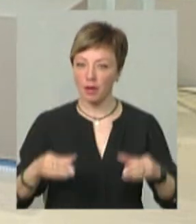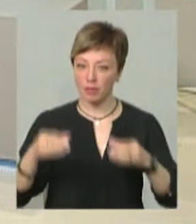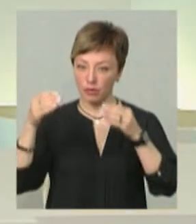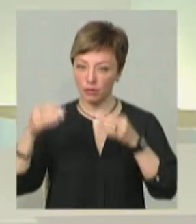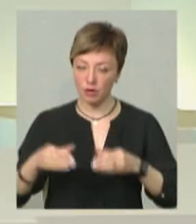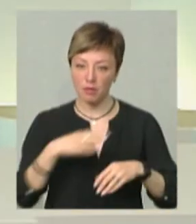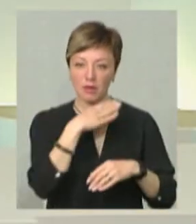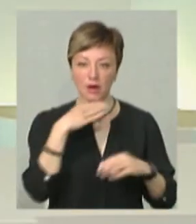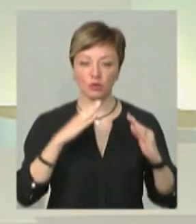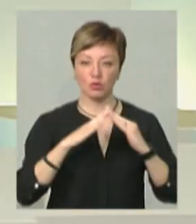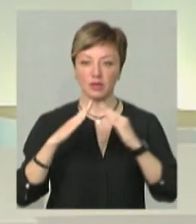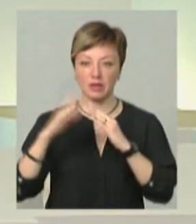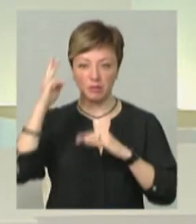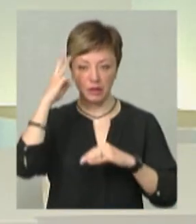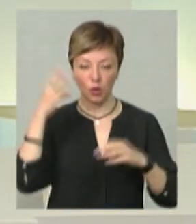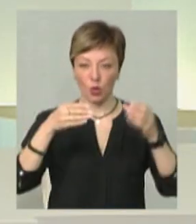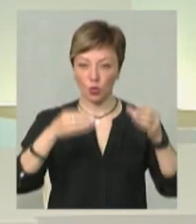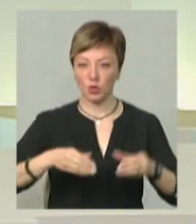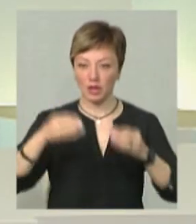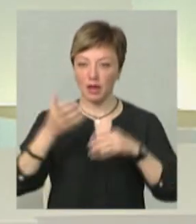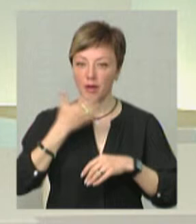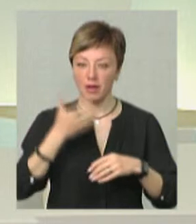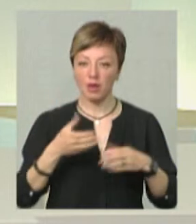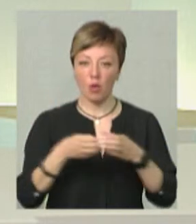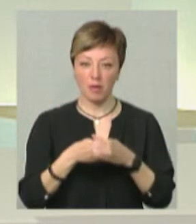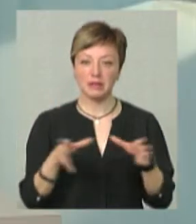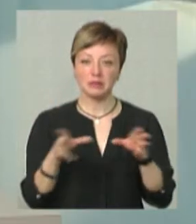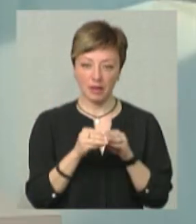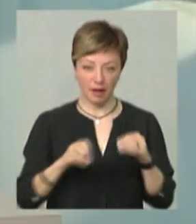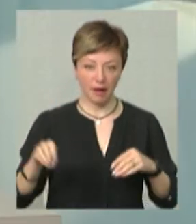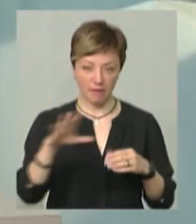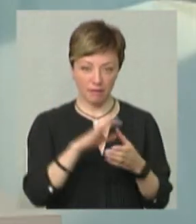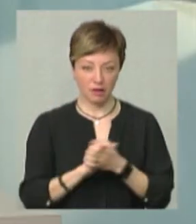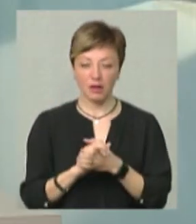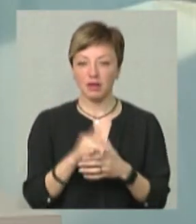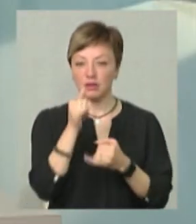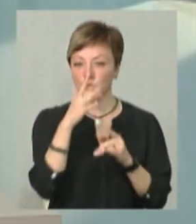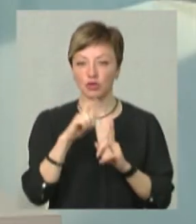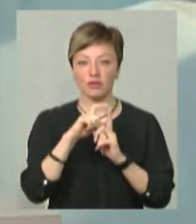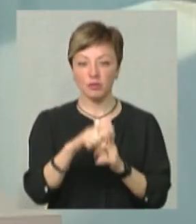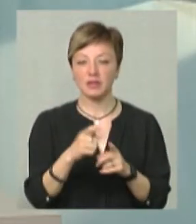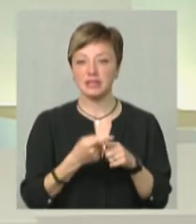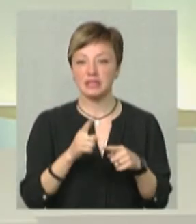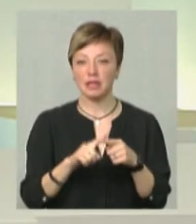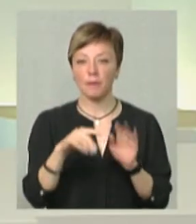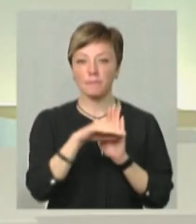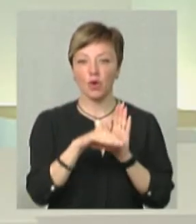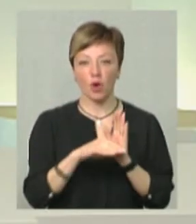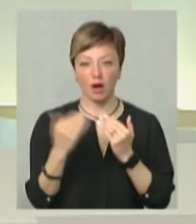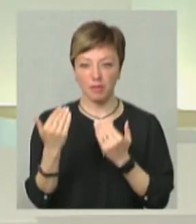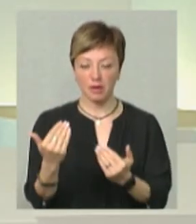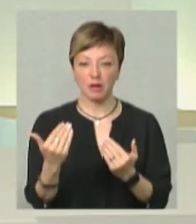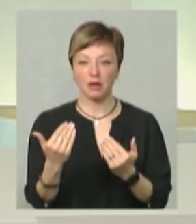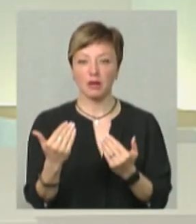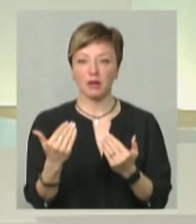Багато будівель в Хмельницькому саме утеплені командами, випускниками. Не можу відповісти, тому що це програма